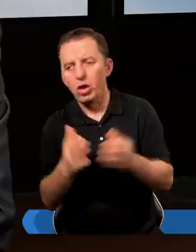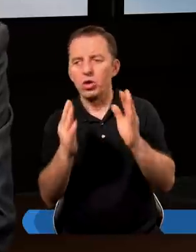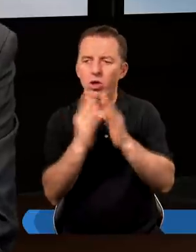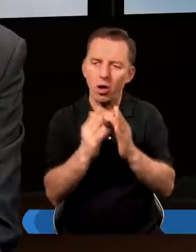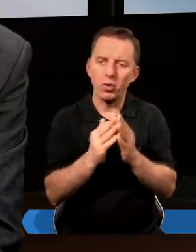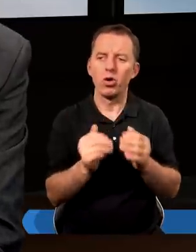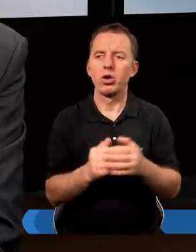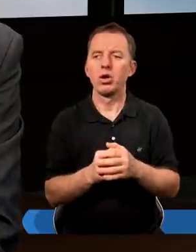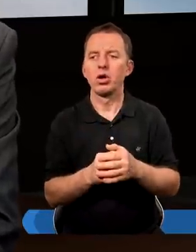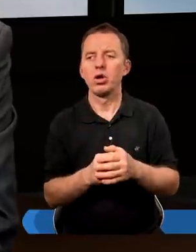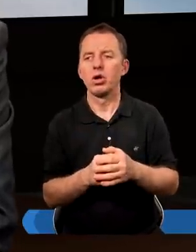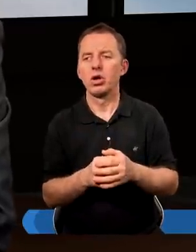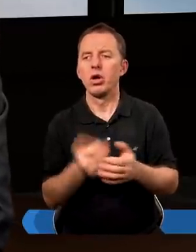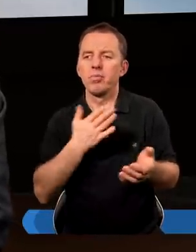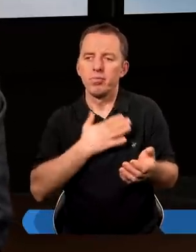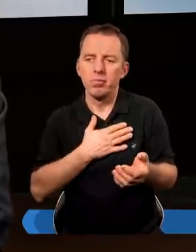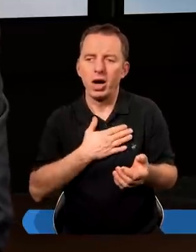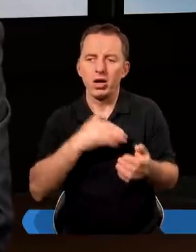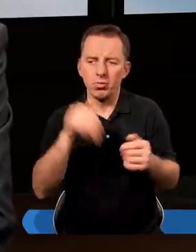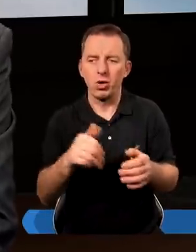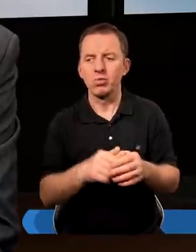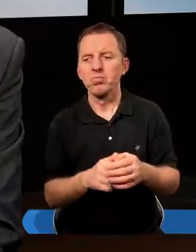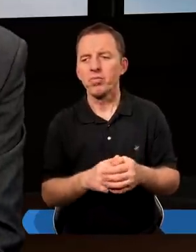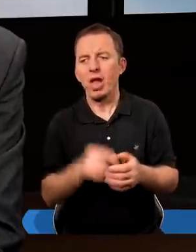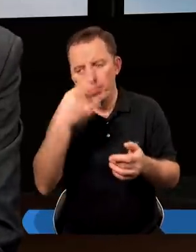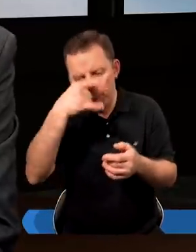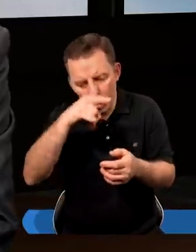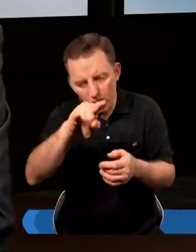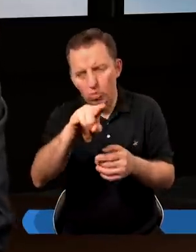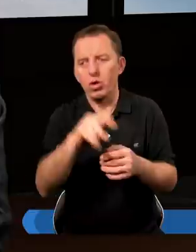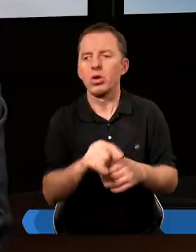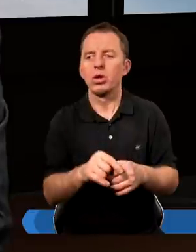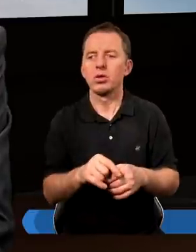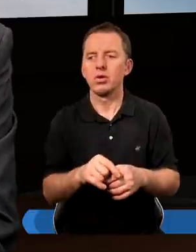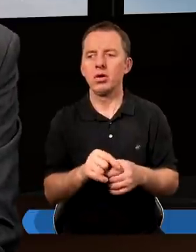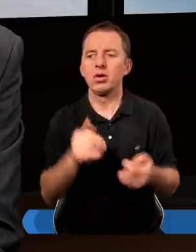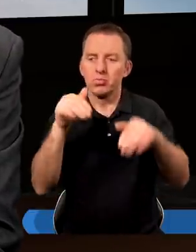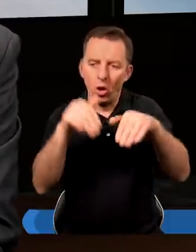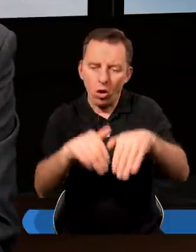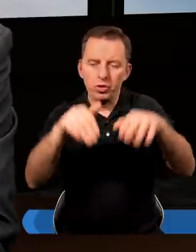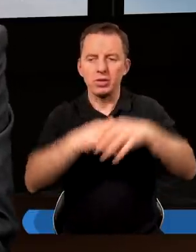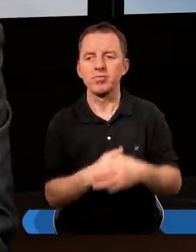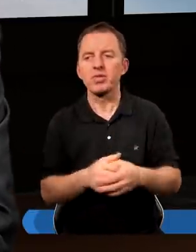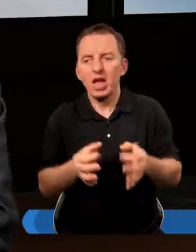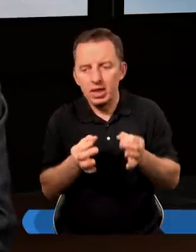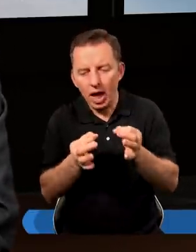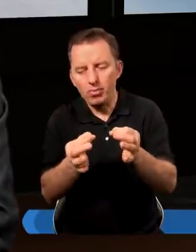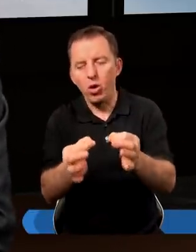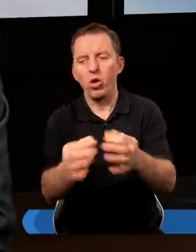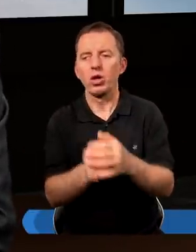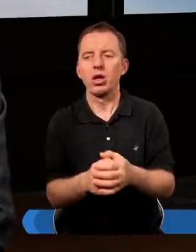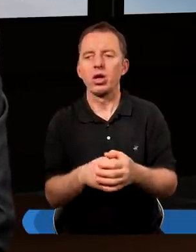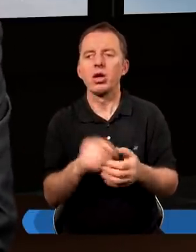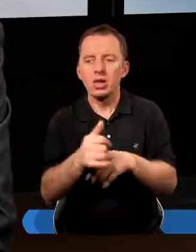nie wiem, domu. Dzisiaj ludzie już nie mają może bydła, zwłaszcza w miastach, ale być może samochodu,